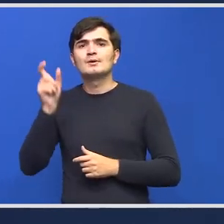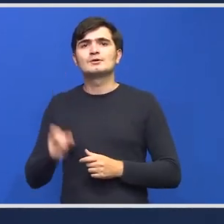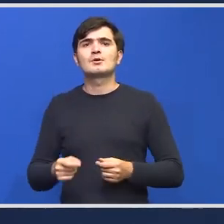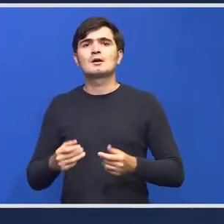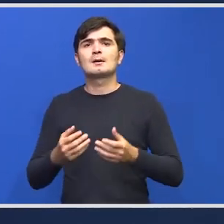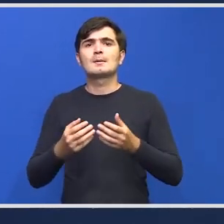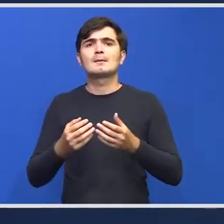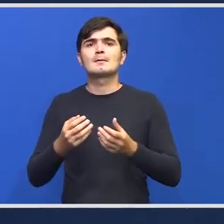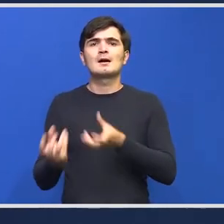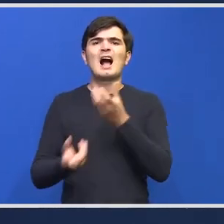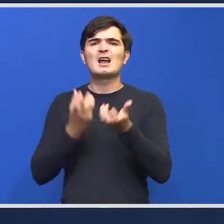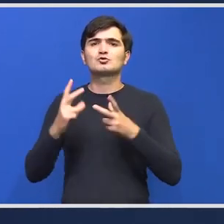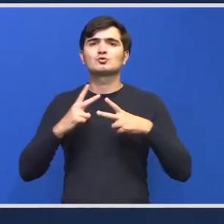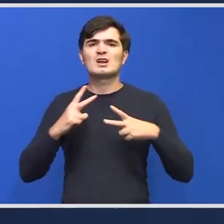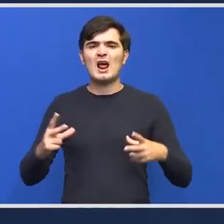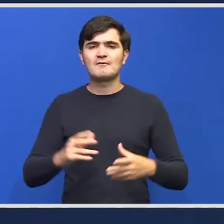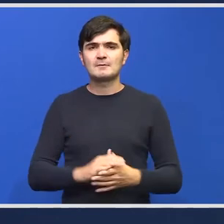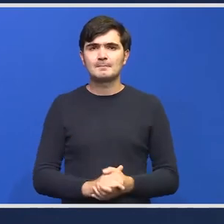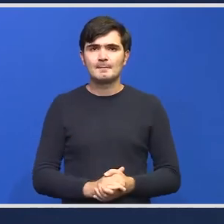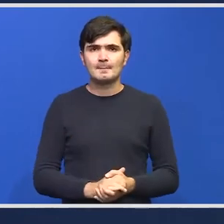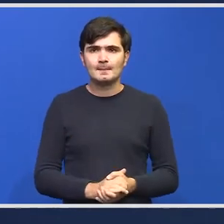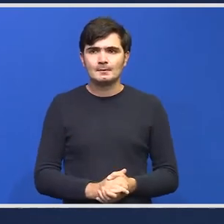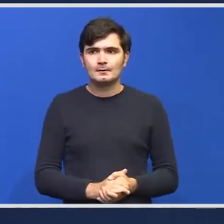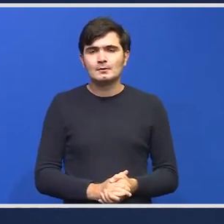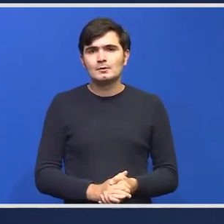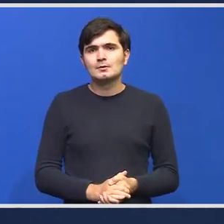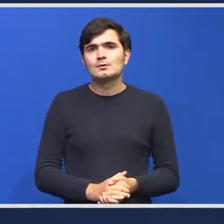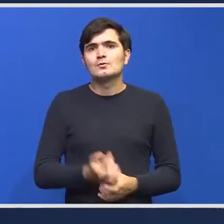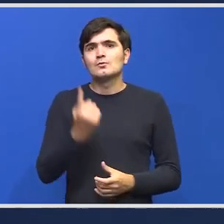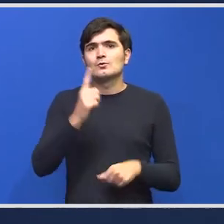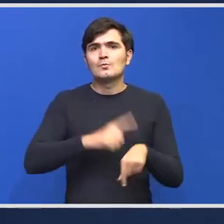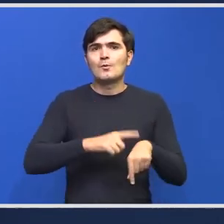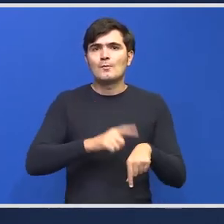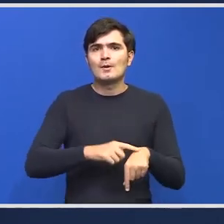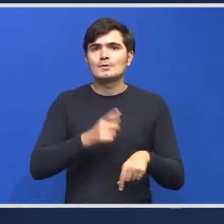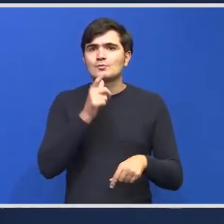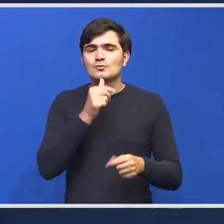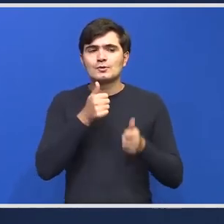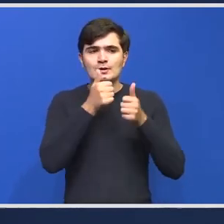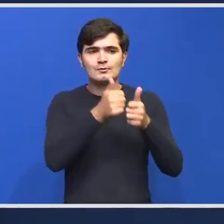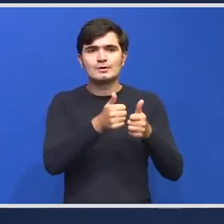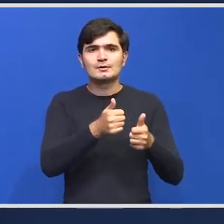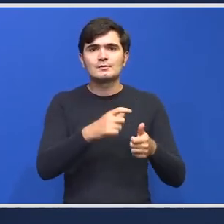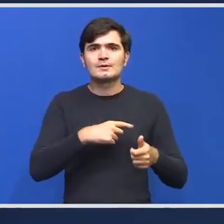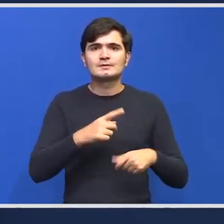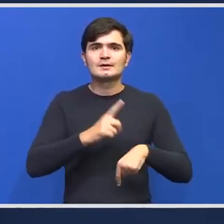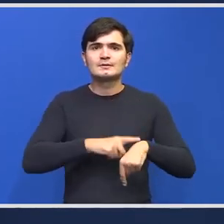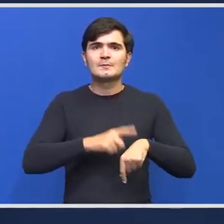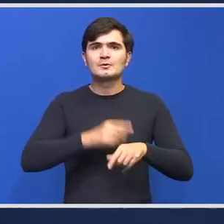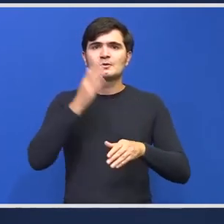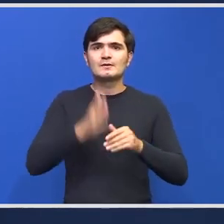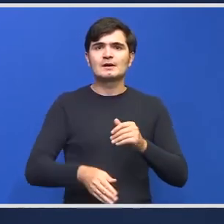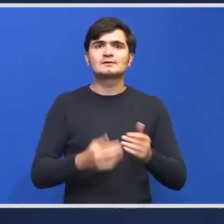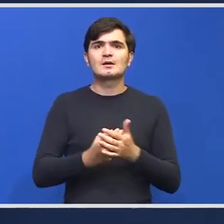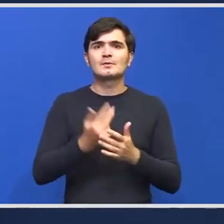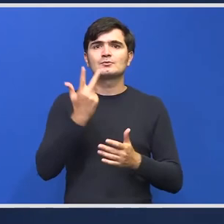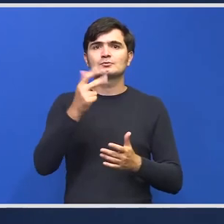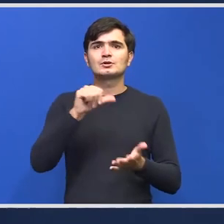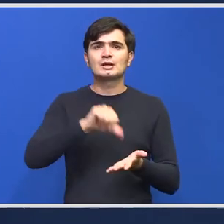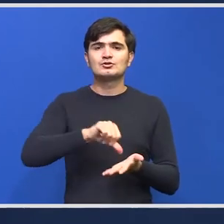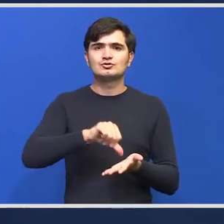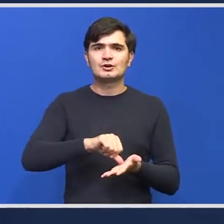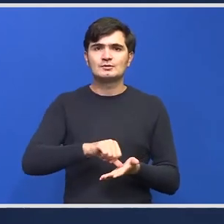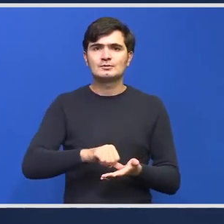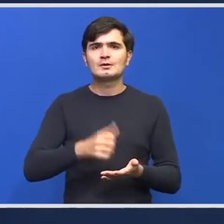un moment spre care ne uităm cu toții este termenul de finalizare al celor trei centre